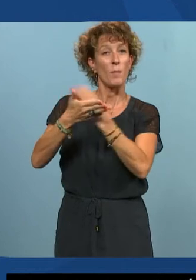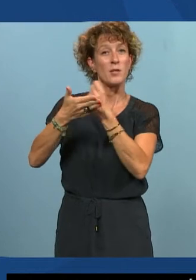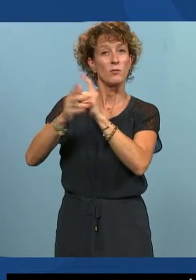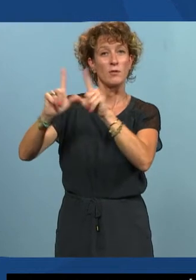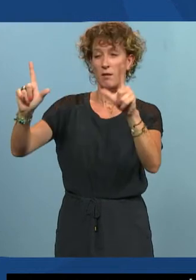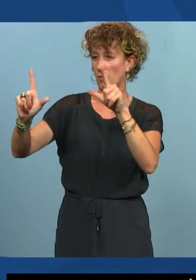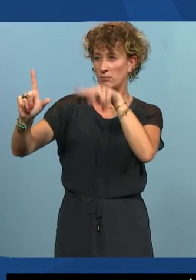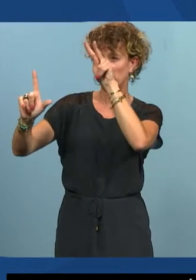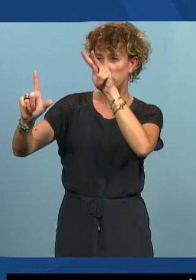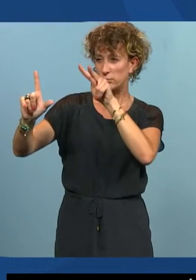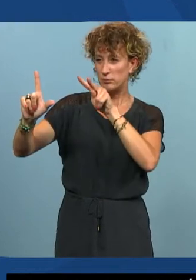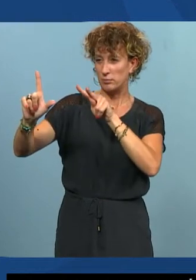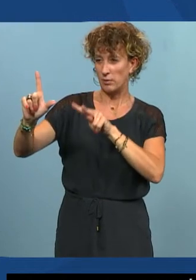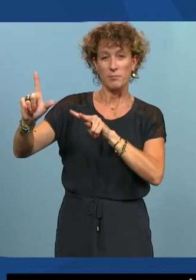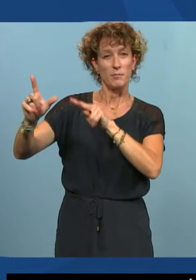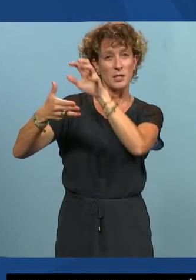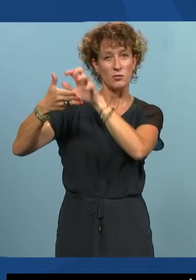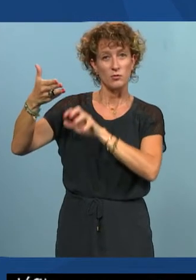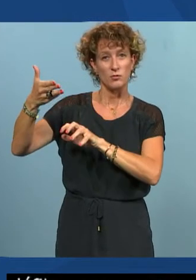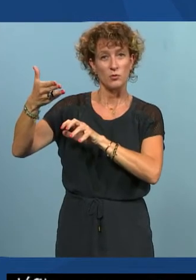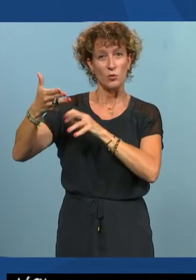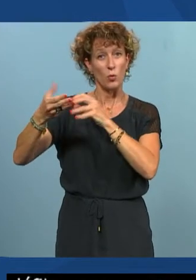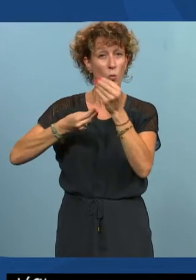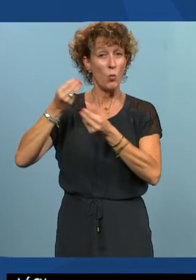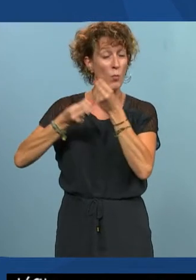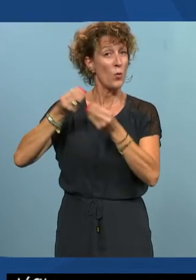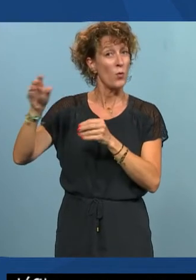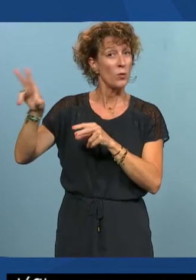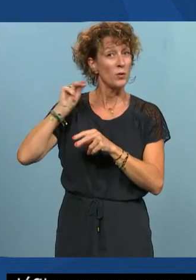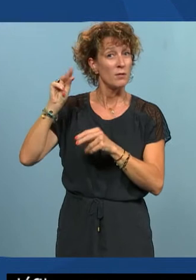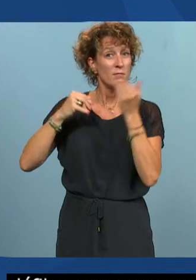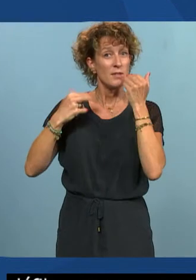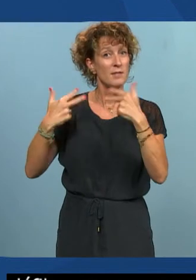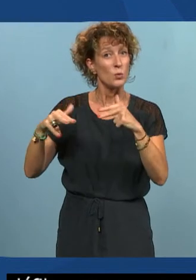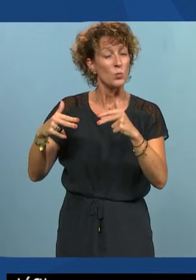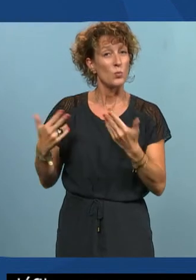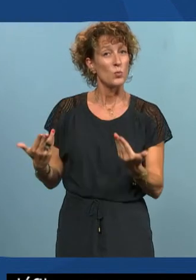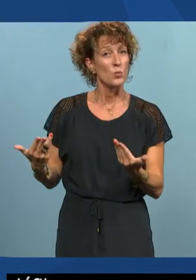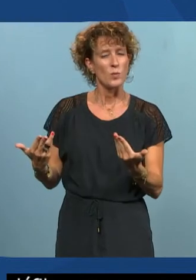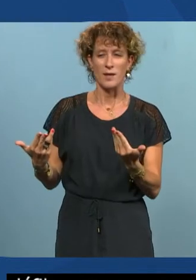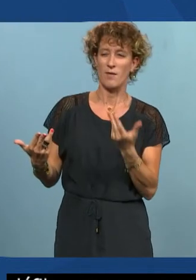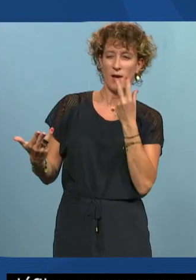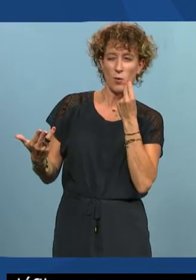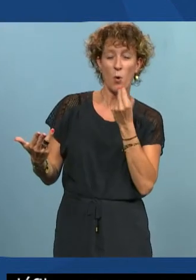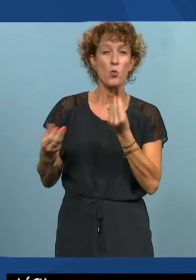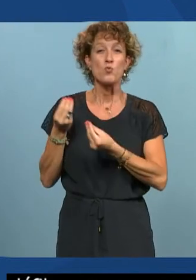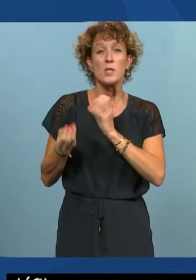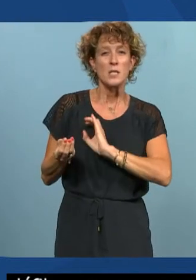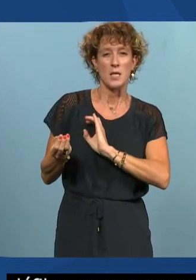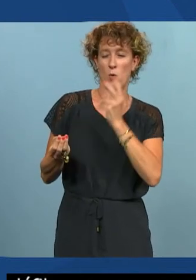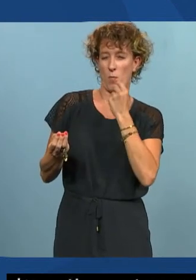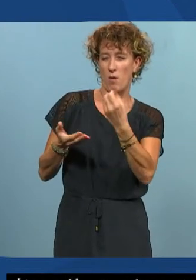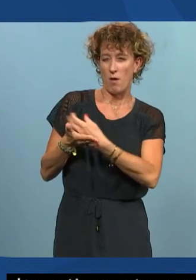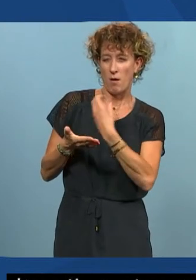on va lire le message, on peut l'écouter si c'est une vidéo, et on va comprendre ou essayer de comprendre toutes ces informations.